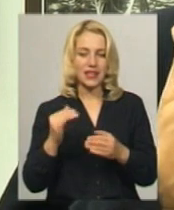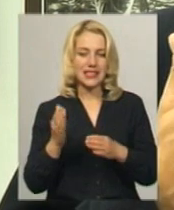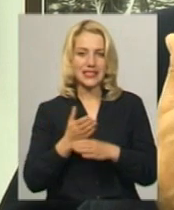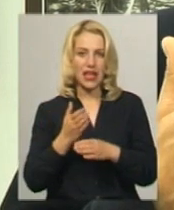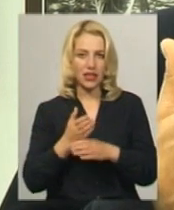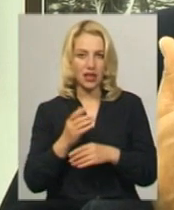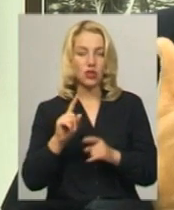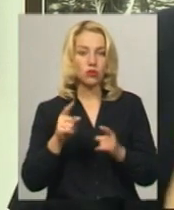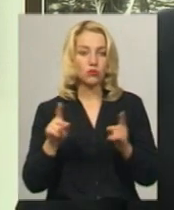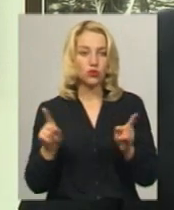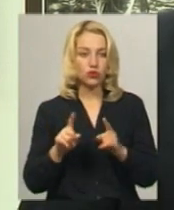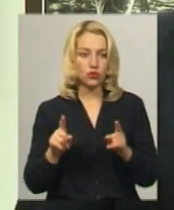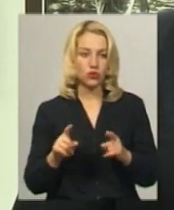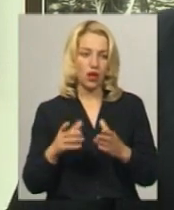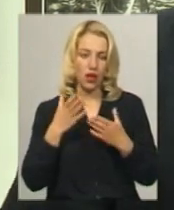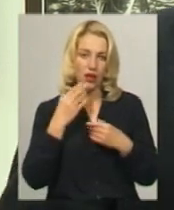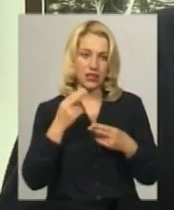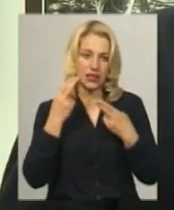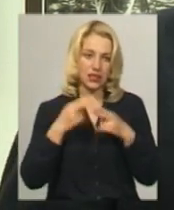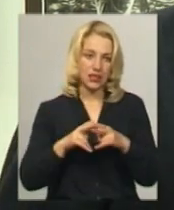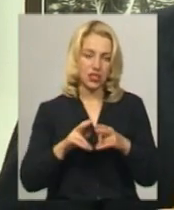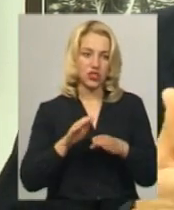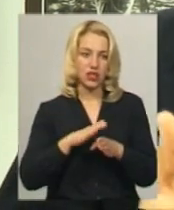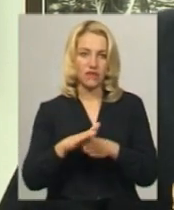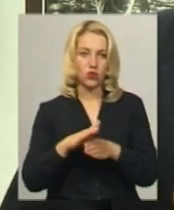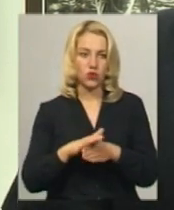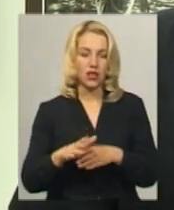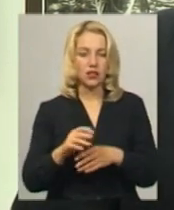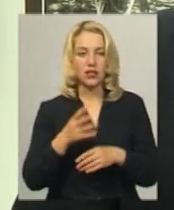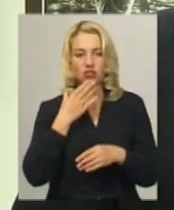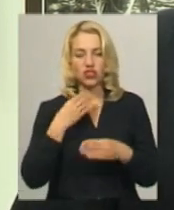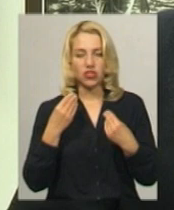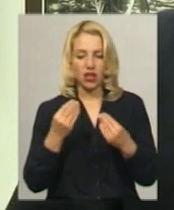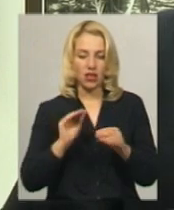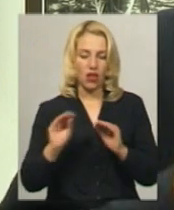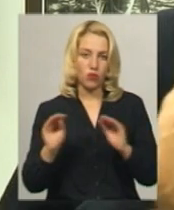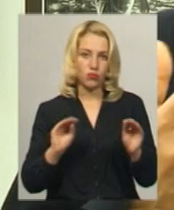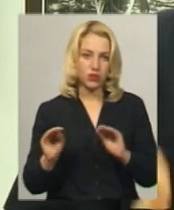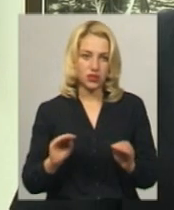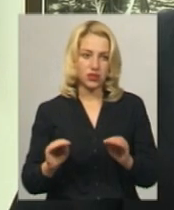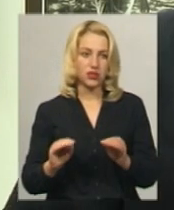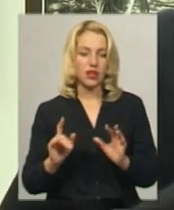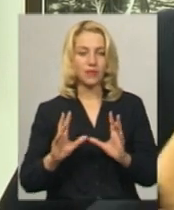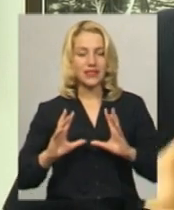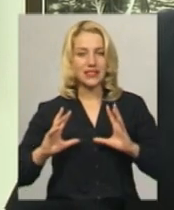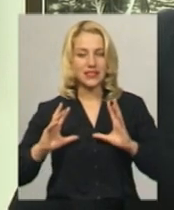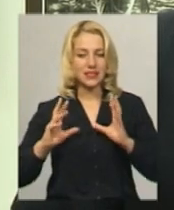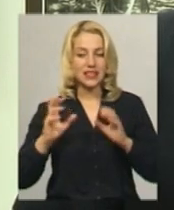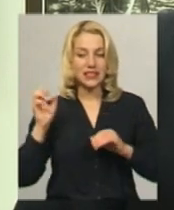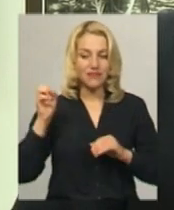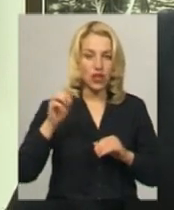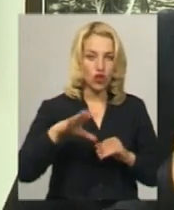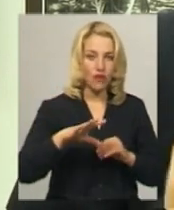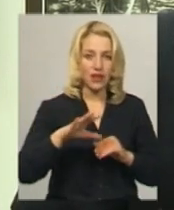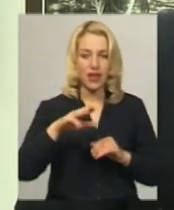дійсно гарне технічне виконання, крім того, шикарна композиція і світове, тіньове